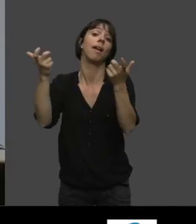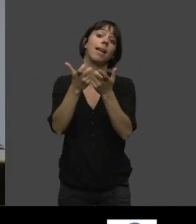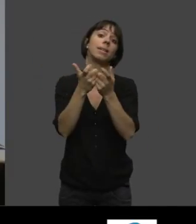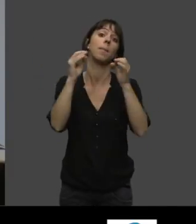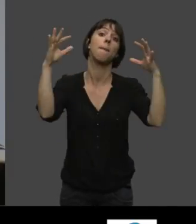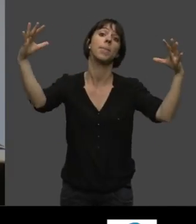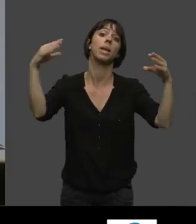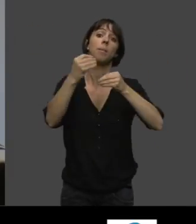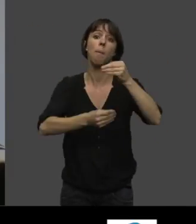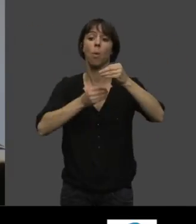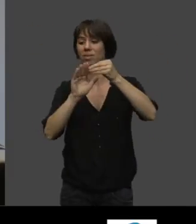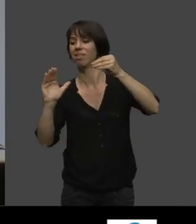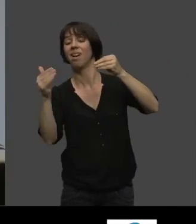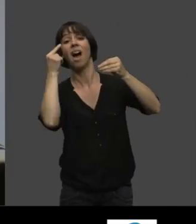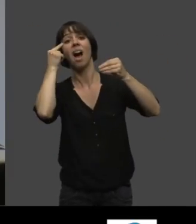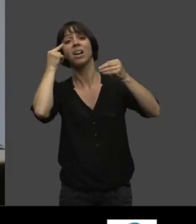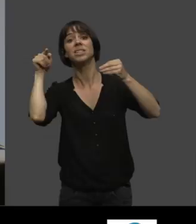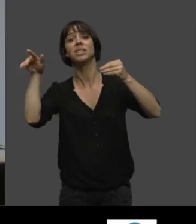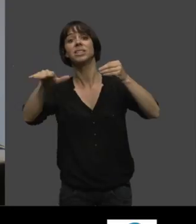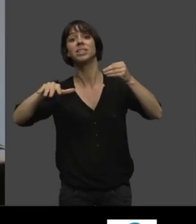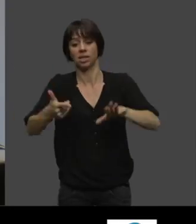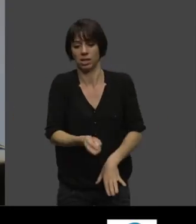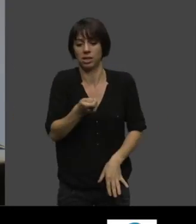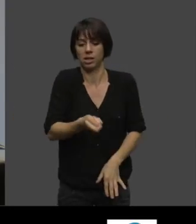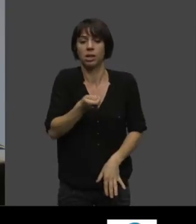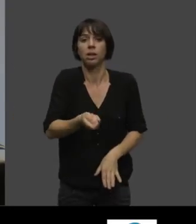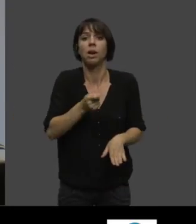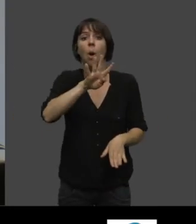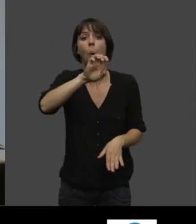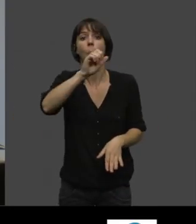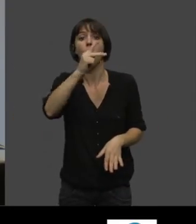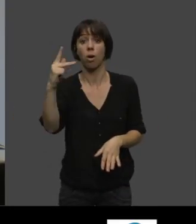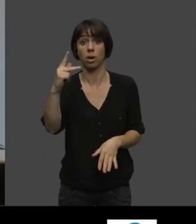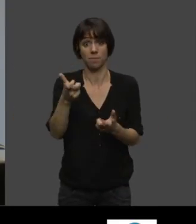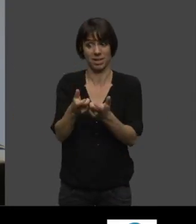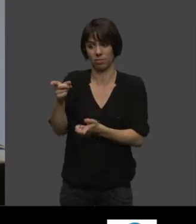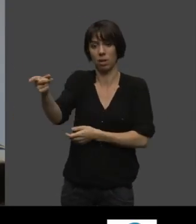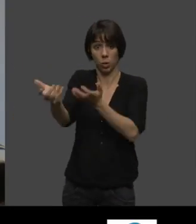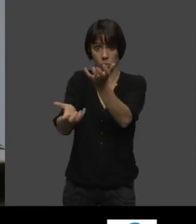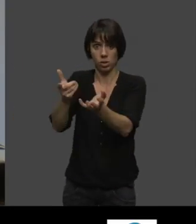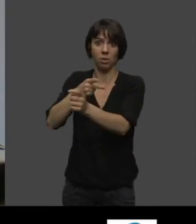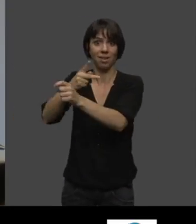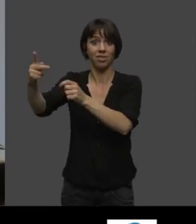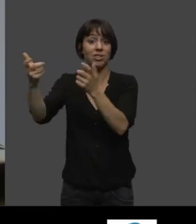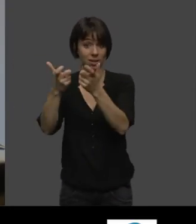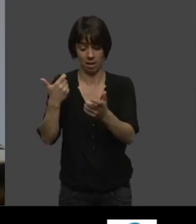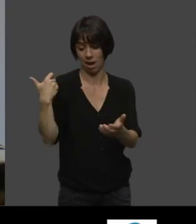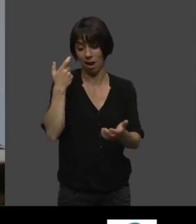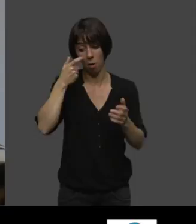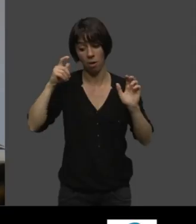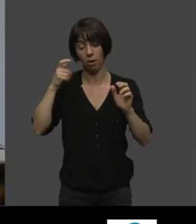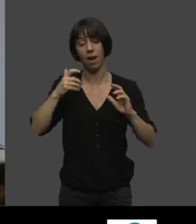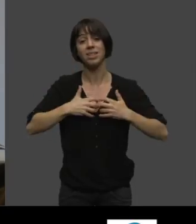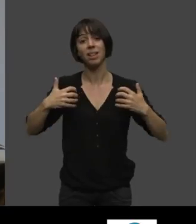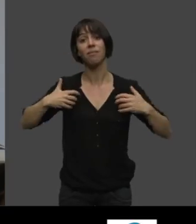une cuisson dangereuse. On s'est aperçu que les asiatiques, les dames asiatiques qui cuisinent au wok